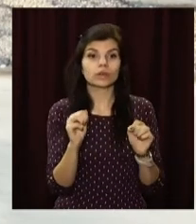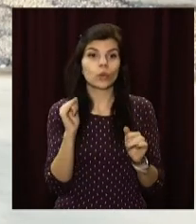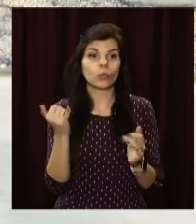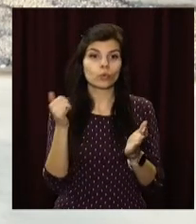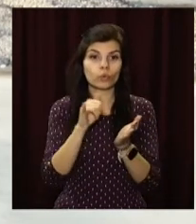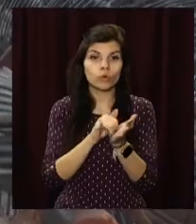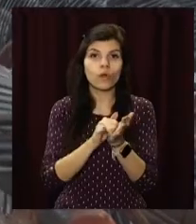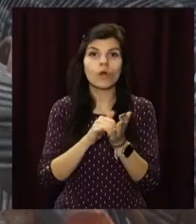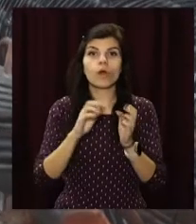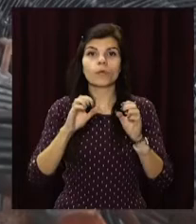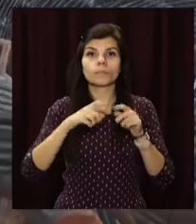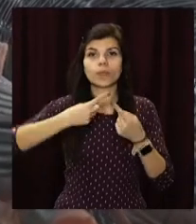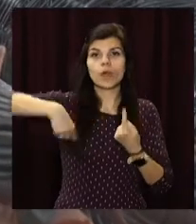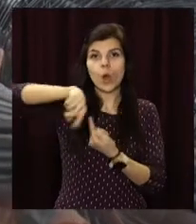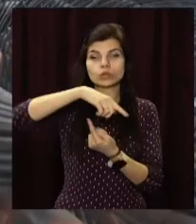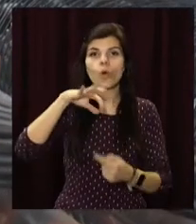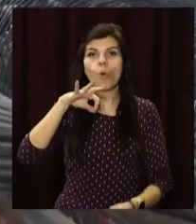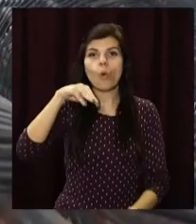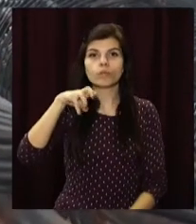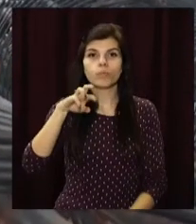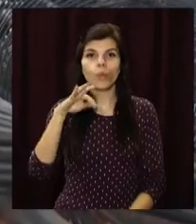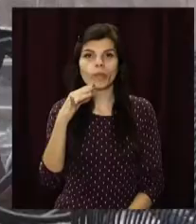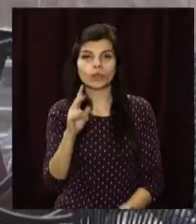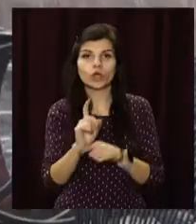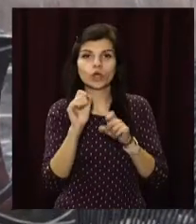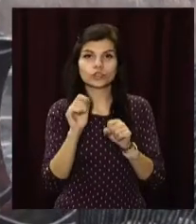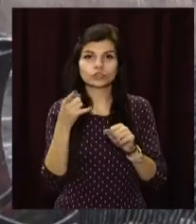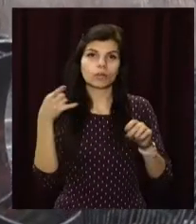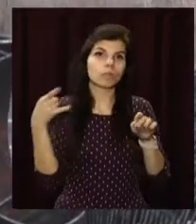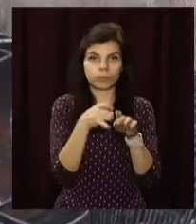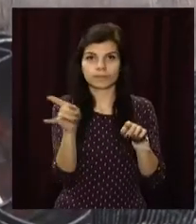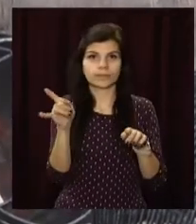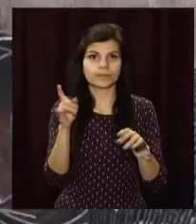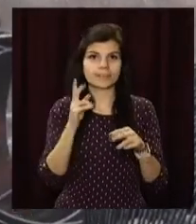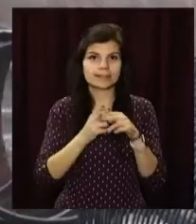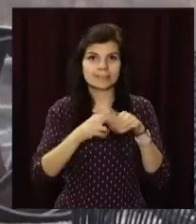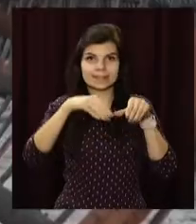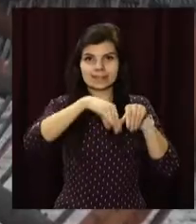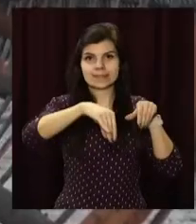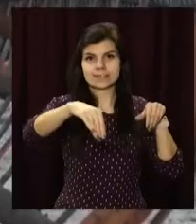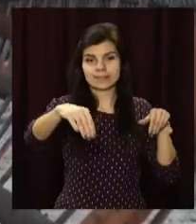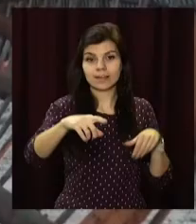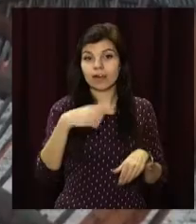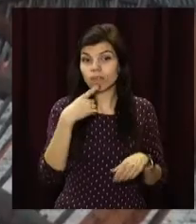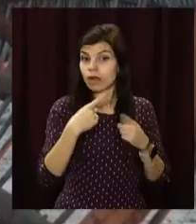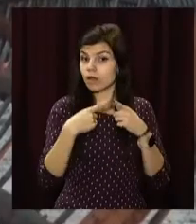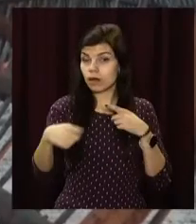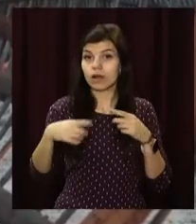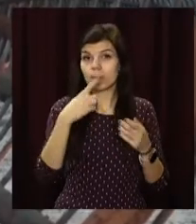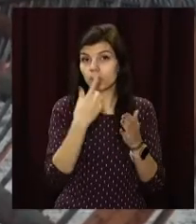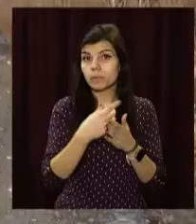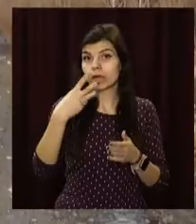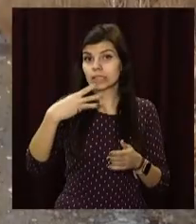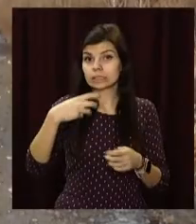кольцо відбойники. Зводять і шляхопровід понад дорогою, що веде до аеропорту. Переправа завдовжки понад 30 метрів, кажуть підрядники.